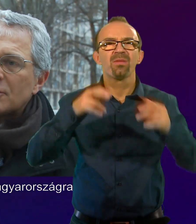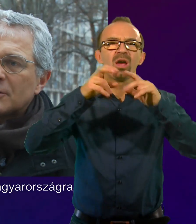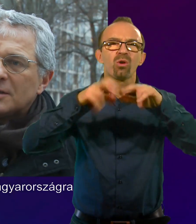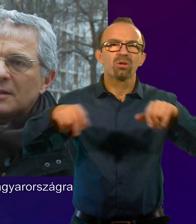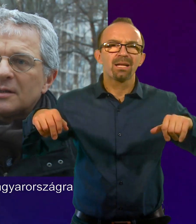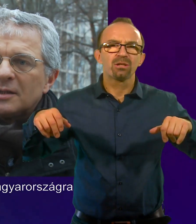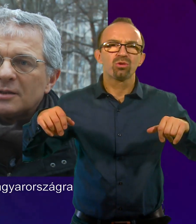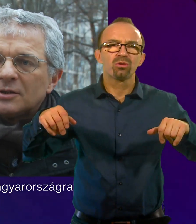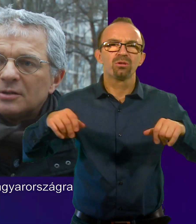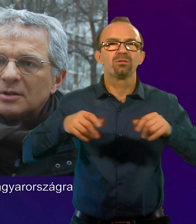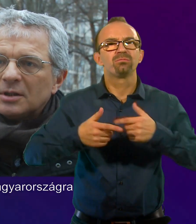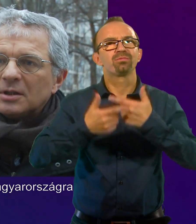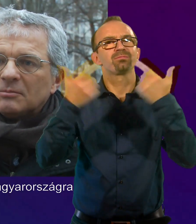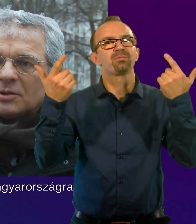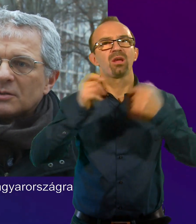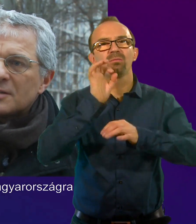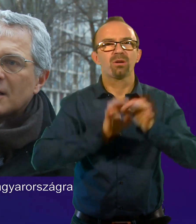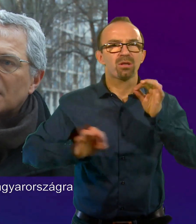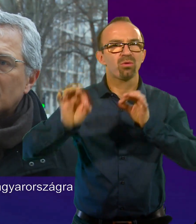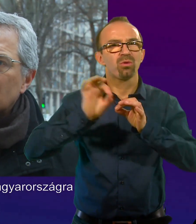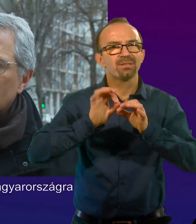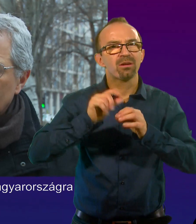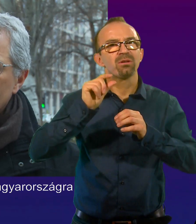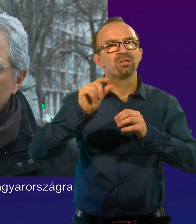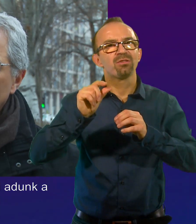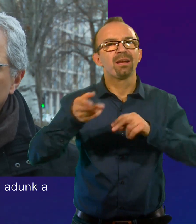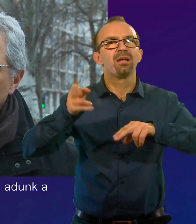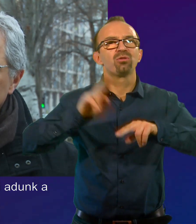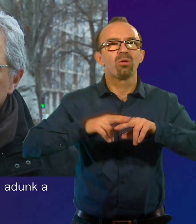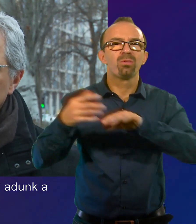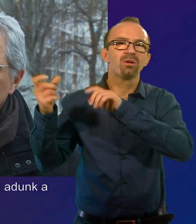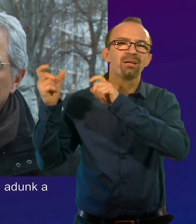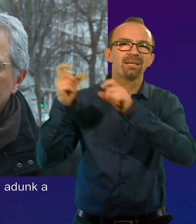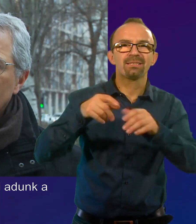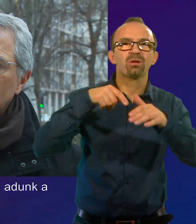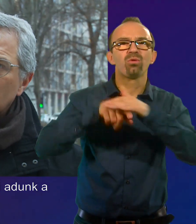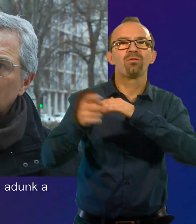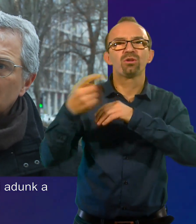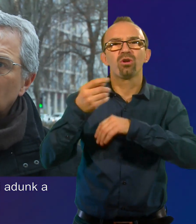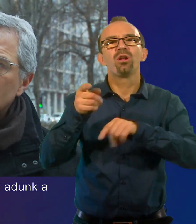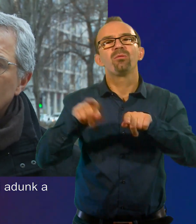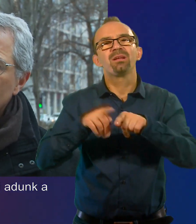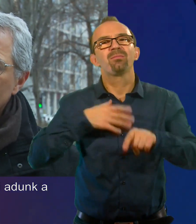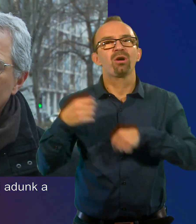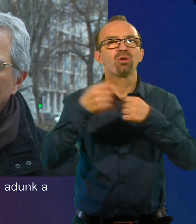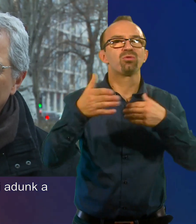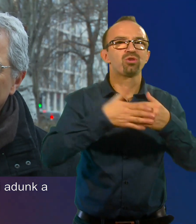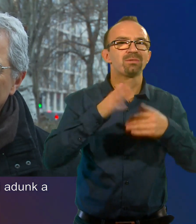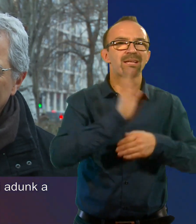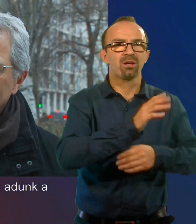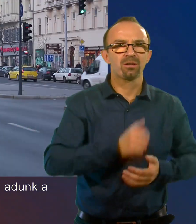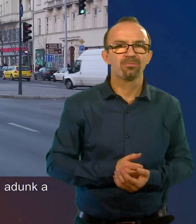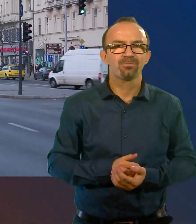kutatások kiderítették, hogy Magyarországra egy kicsivel azért több jön külföldről, mint aminnyit mi adunk a szomszéd